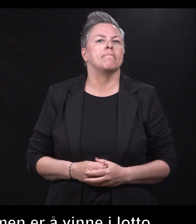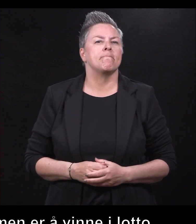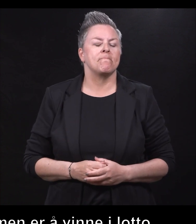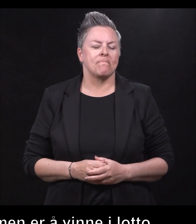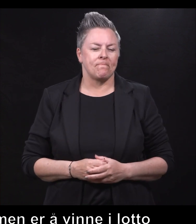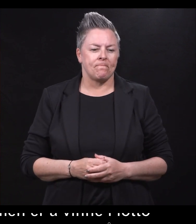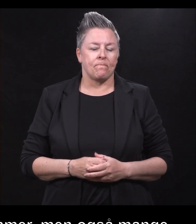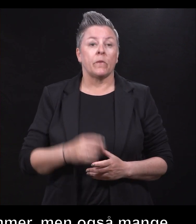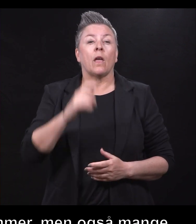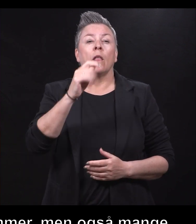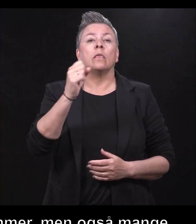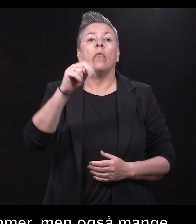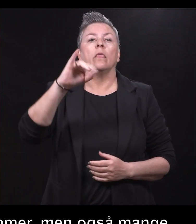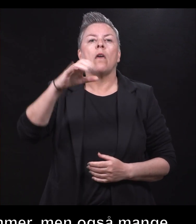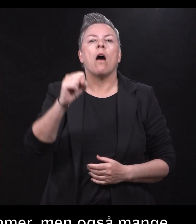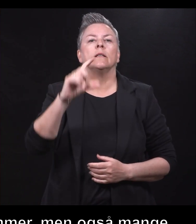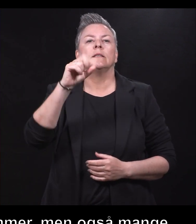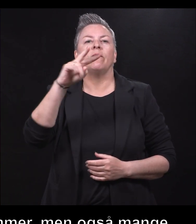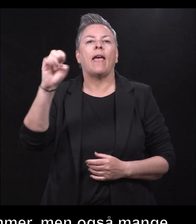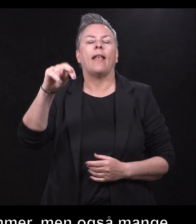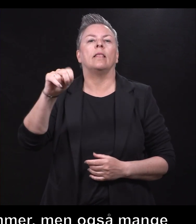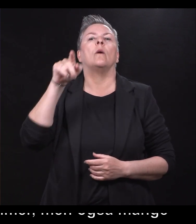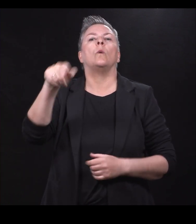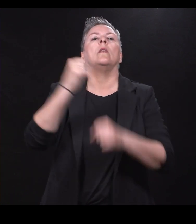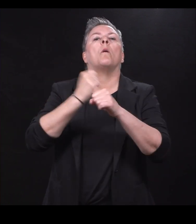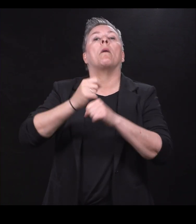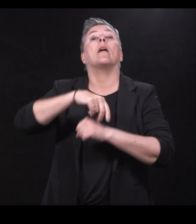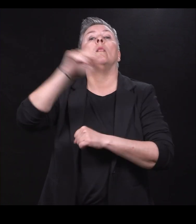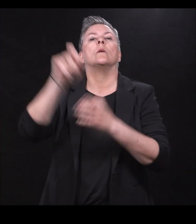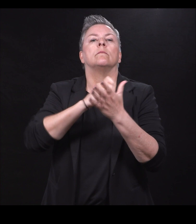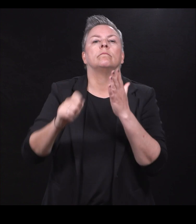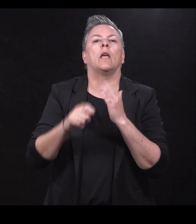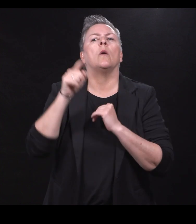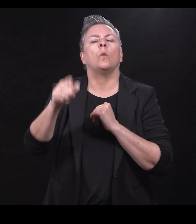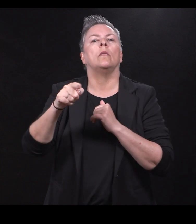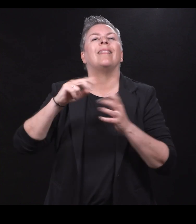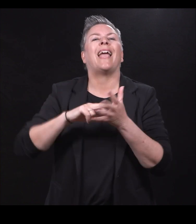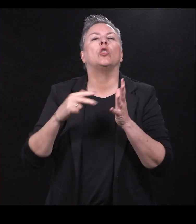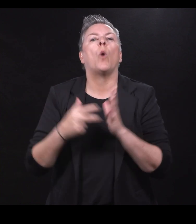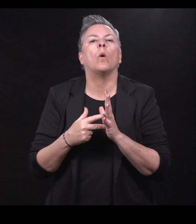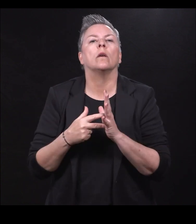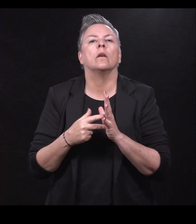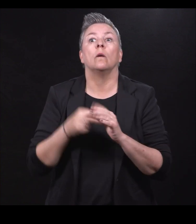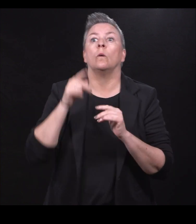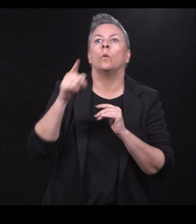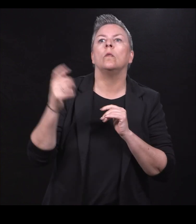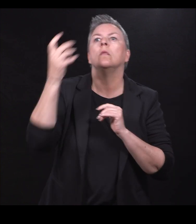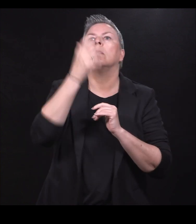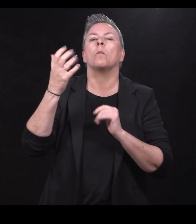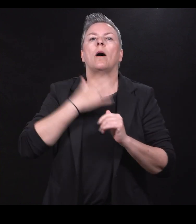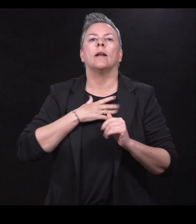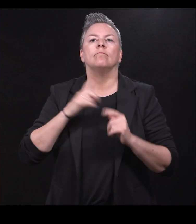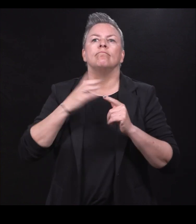Tanya Sveen jobber i Norsk tipping. Hun er teknolog. Hun hadde en drøm om å lage en chatbot